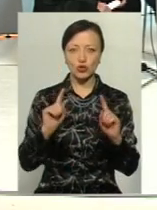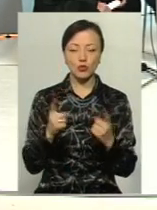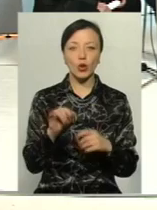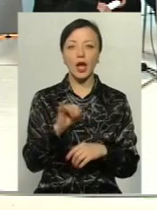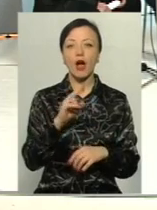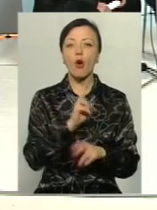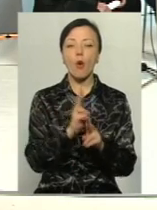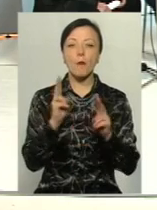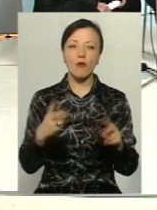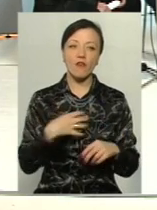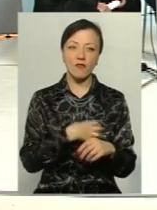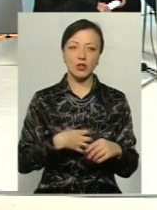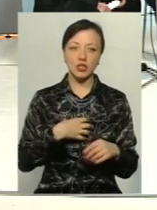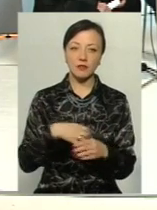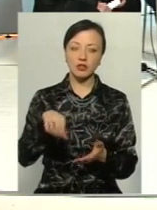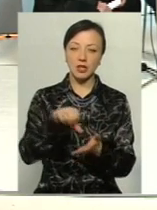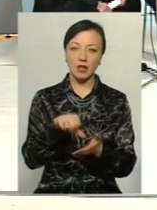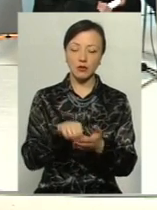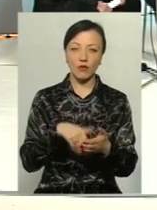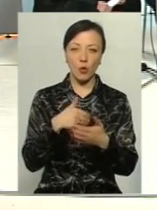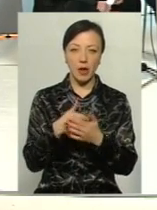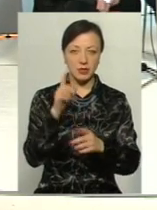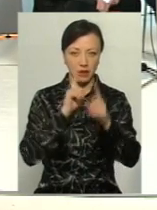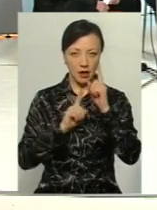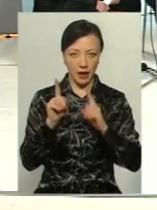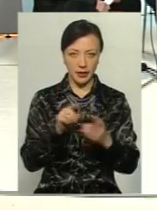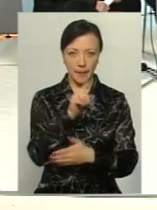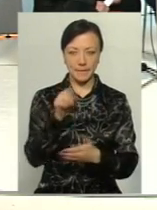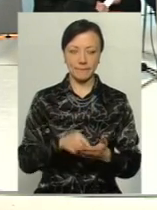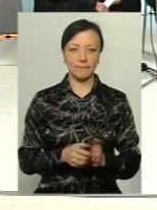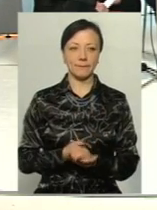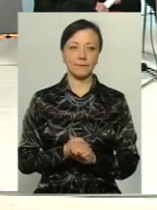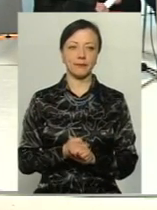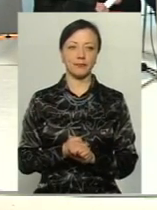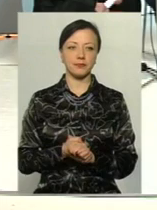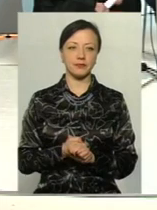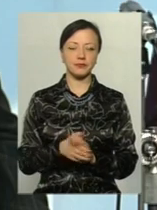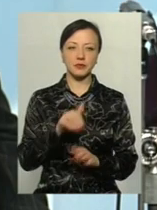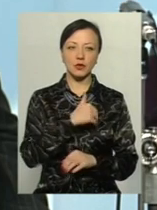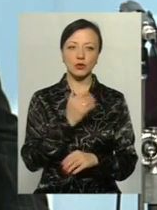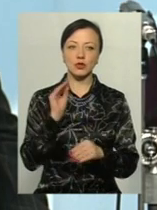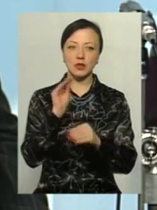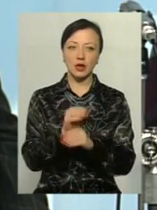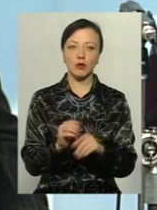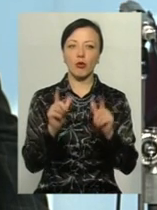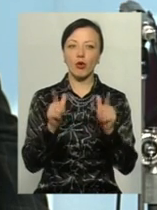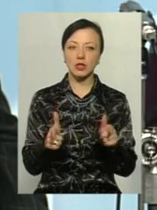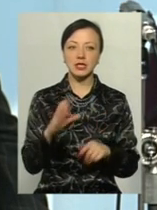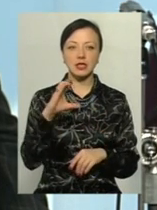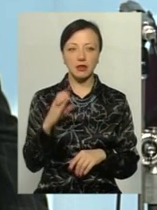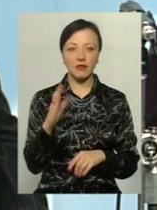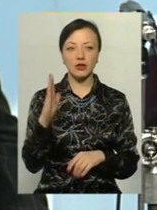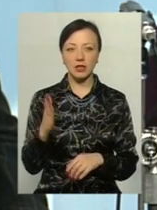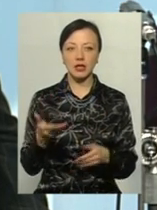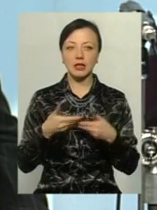кому важливе членство в громадській раді? Я спочатку хочу додати, що поговоржу з Алімом Володимировичем. Нам,